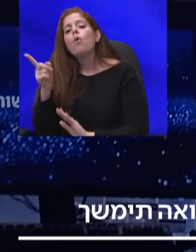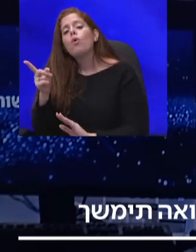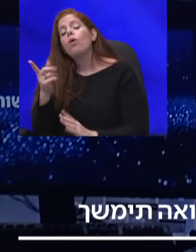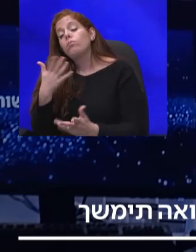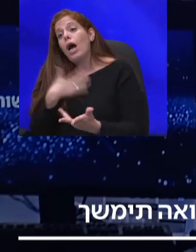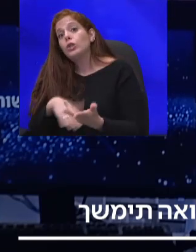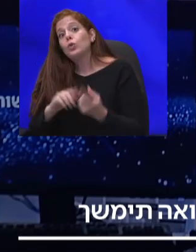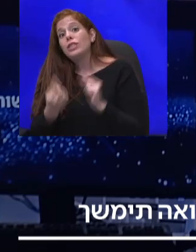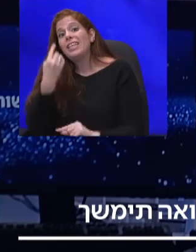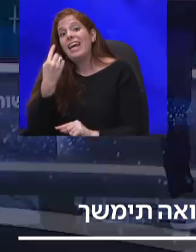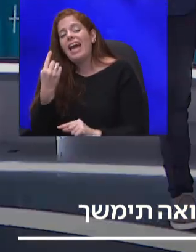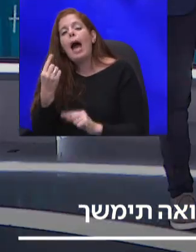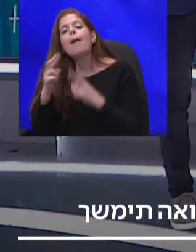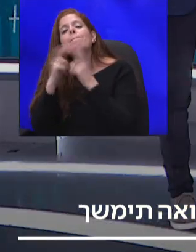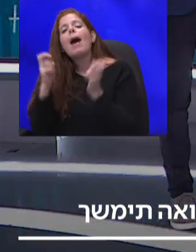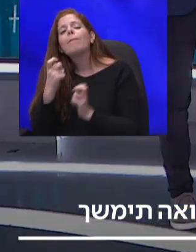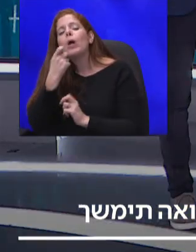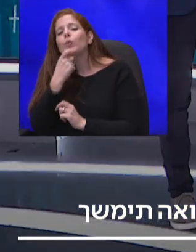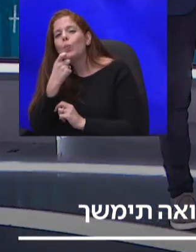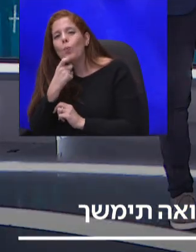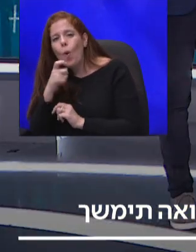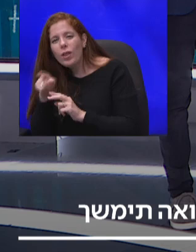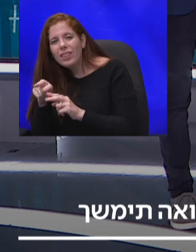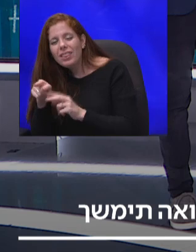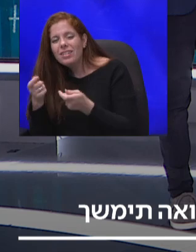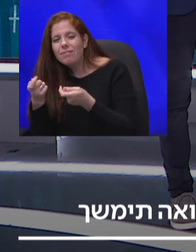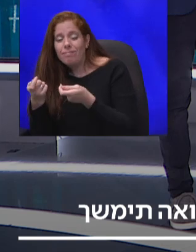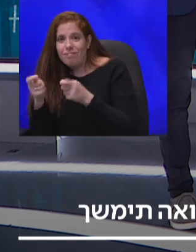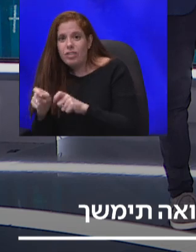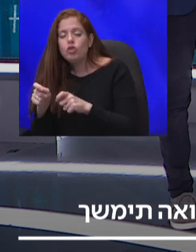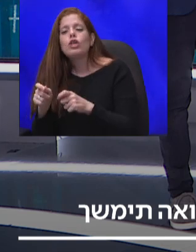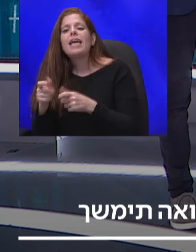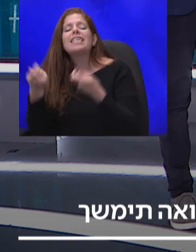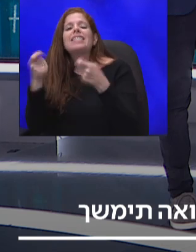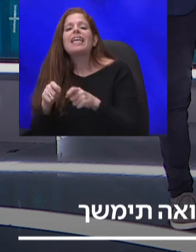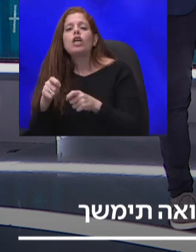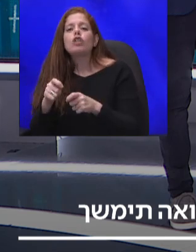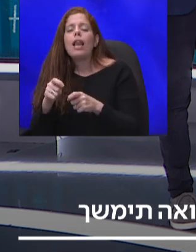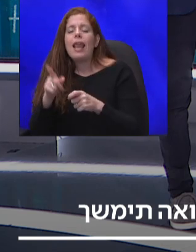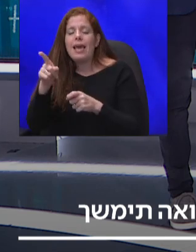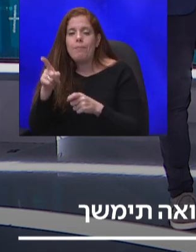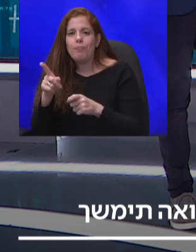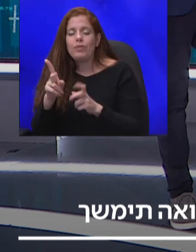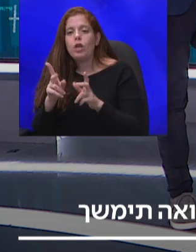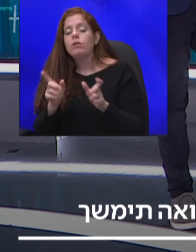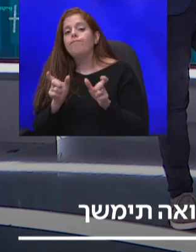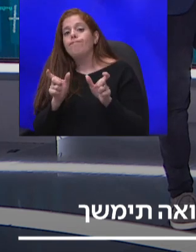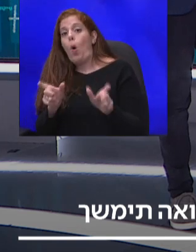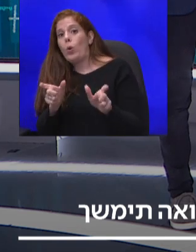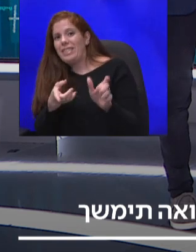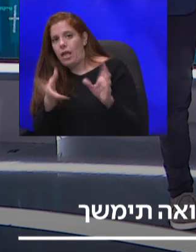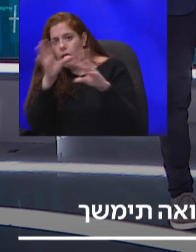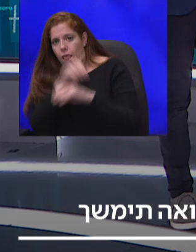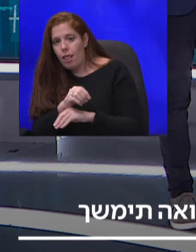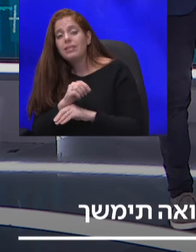הכתומות. סגר עוצר לילי, סליחה, עוצר לילי קורה רק בערים הכתומות. סגר סוף שבוע רצו שיקרה בכל